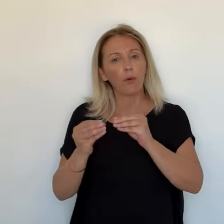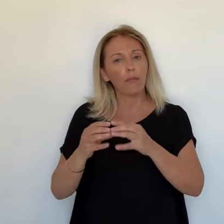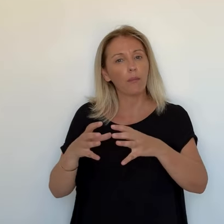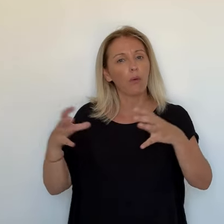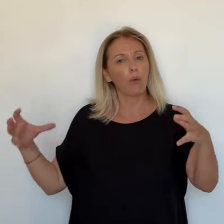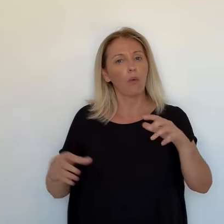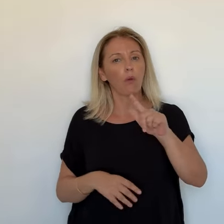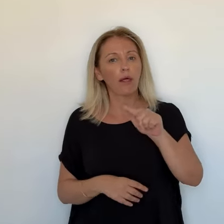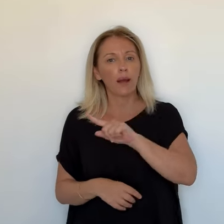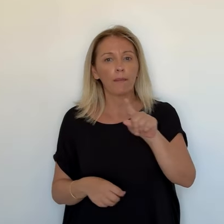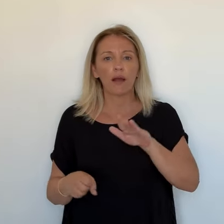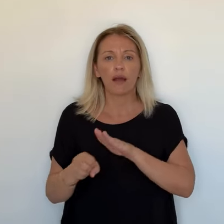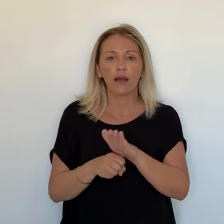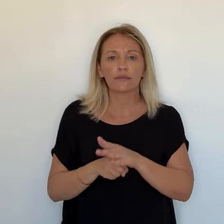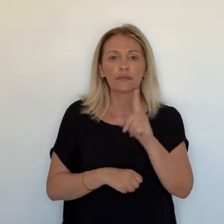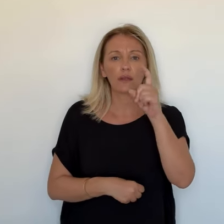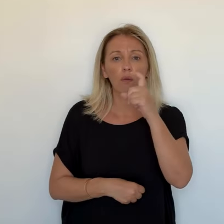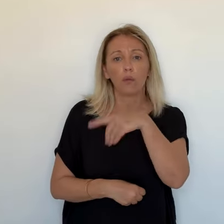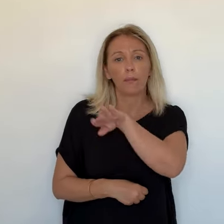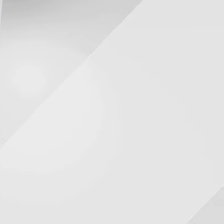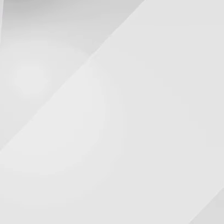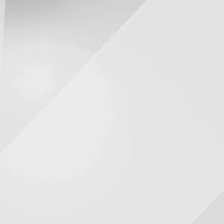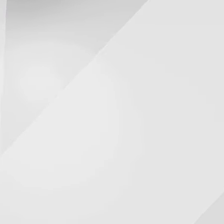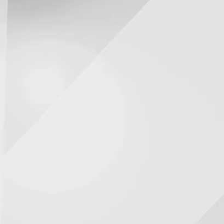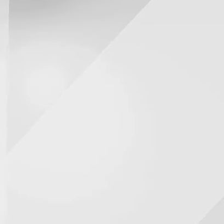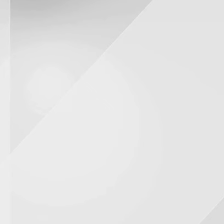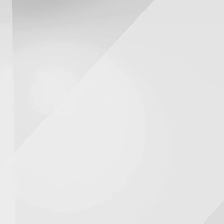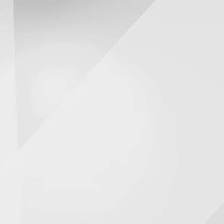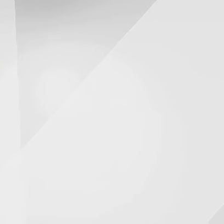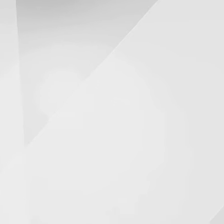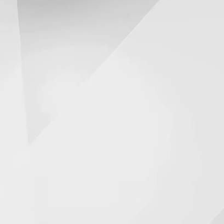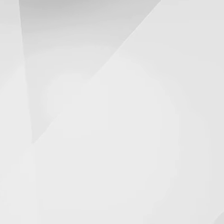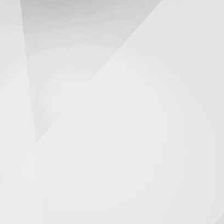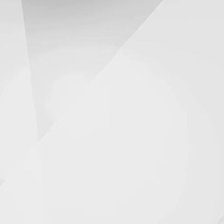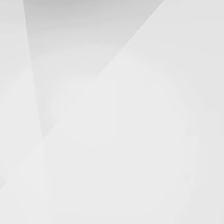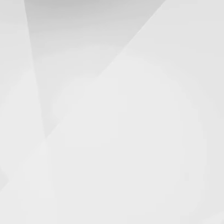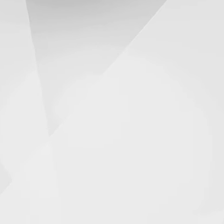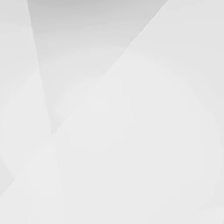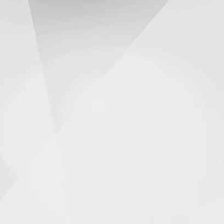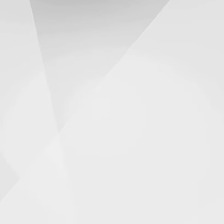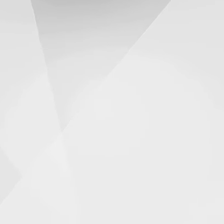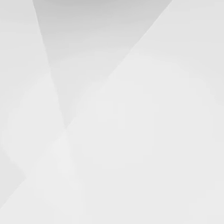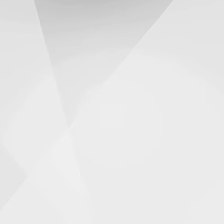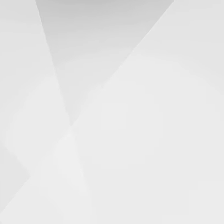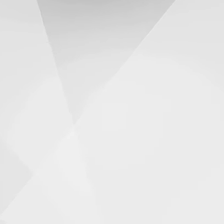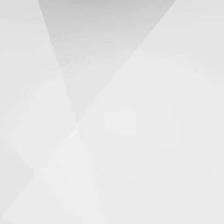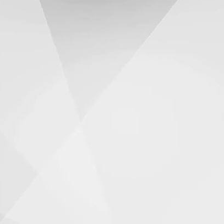qu'on ait une réserve. Une mesure de sécurité donc, d'autant plus qu'ici, le nombre d'habitants est